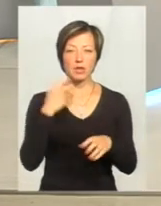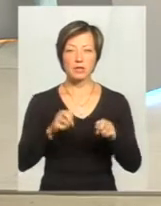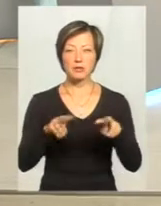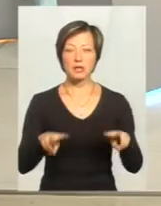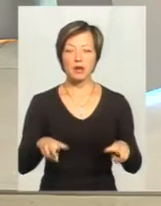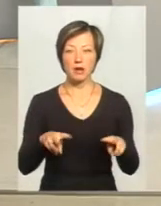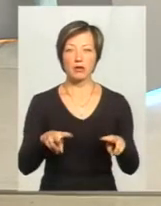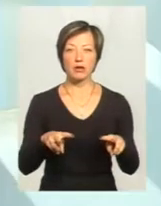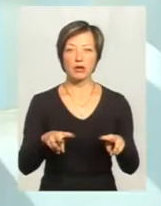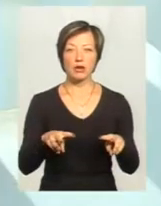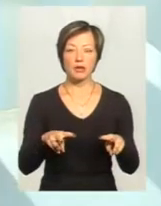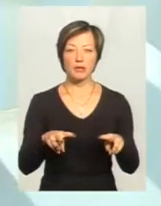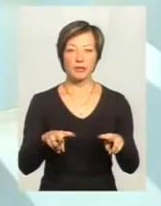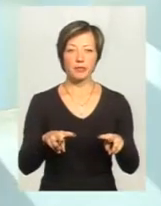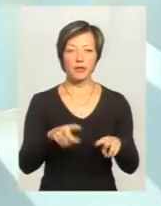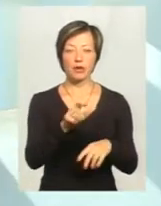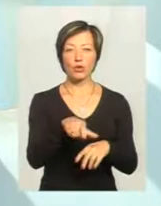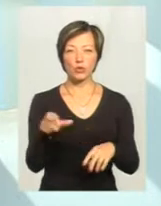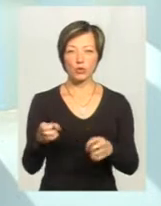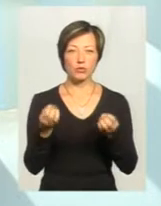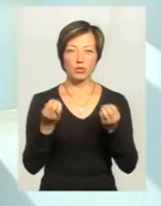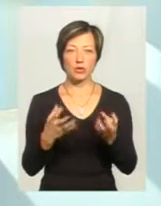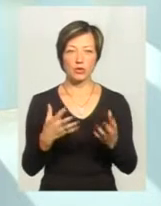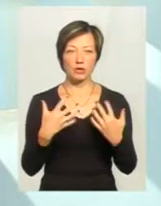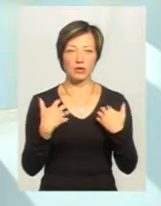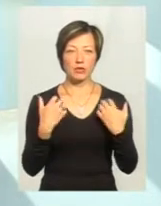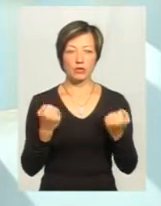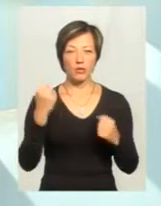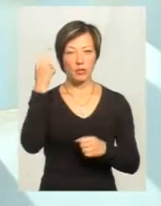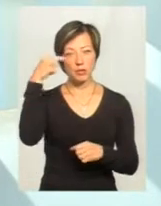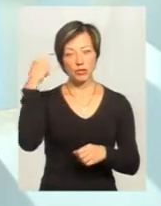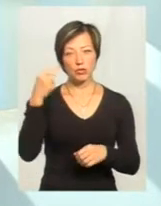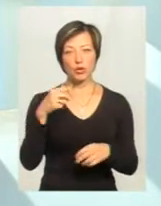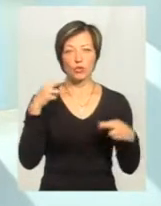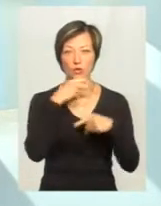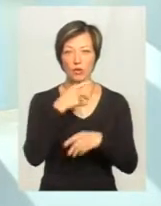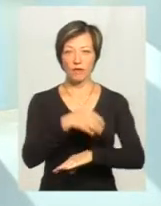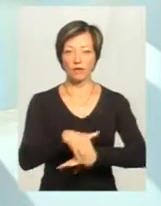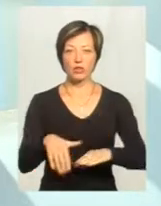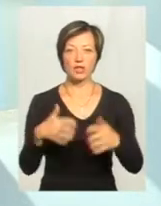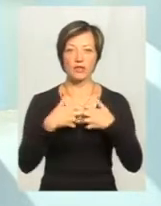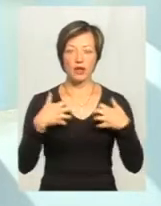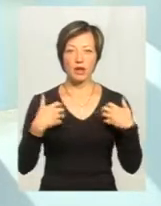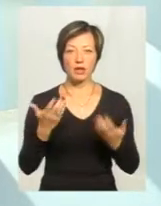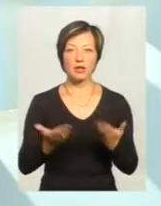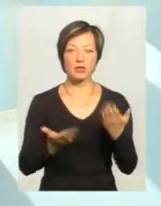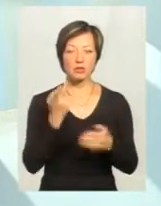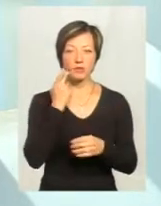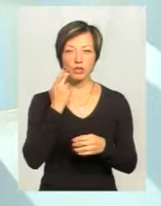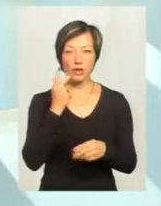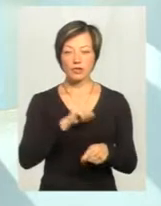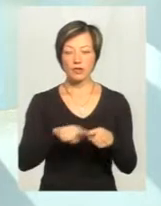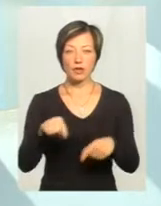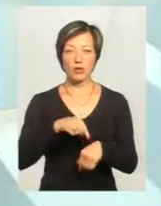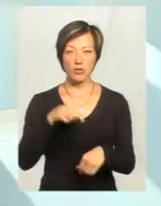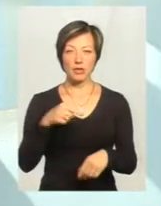докхантери або люди, які просто нездорові психічно, вони трують вуличних тварин. І, зазвичай, якщо бистро